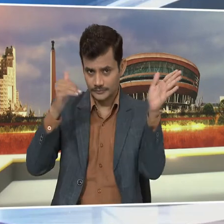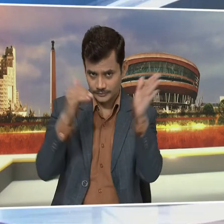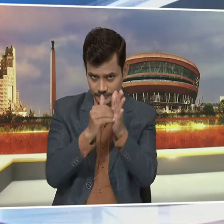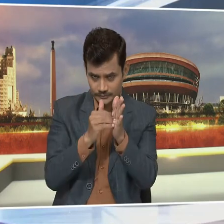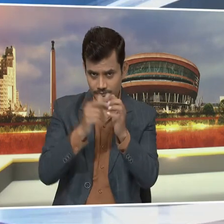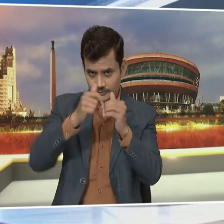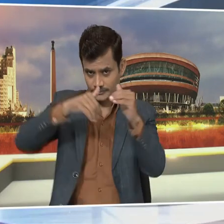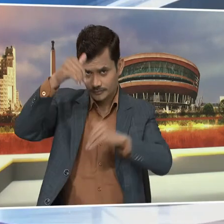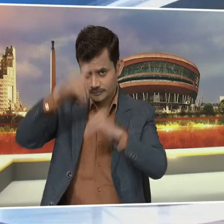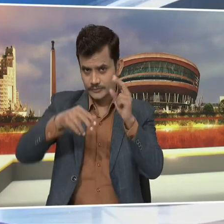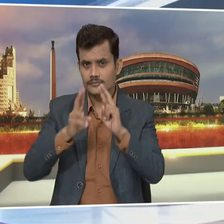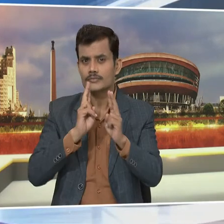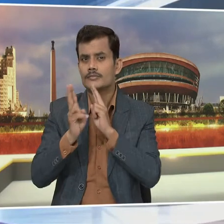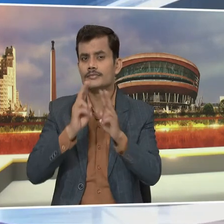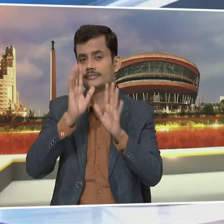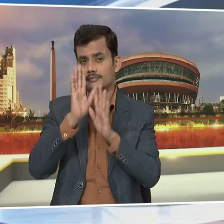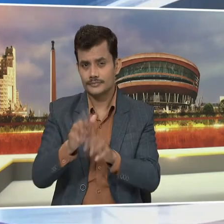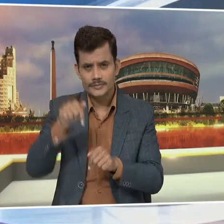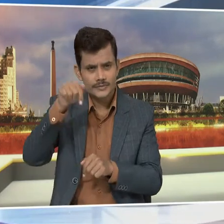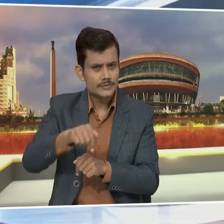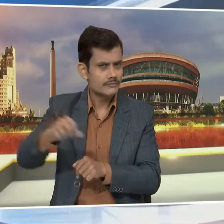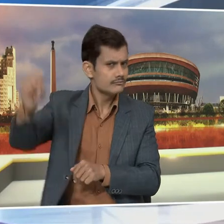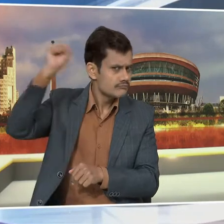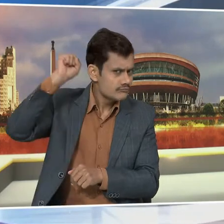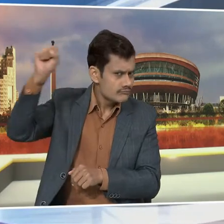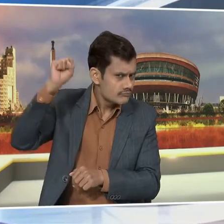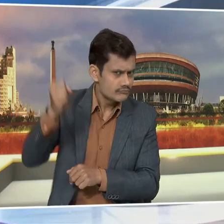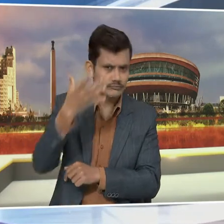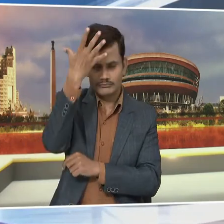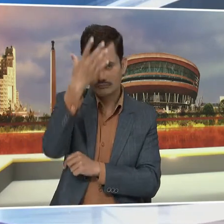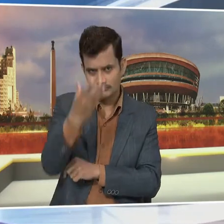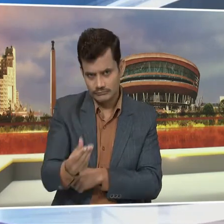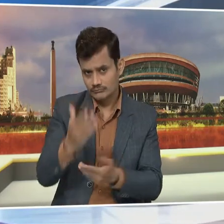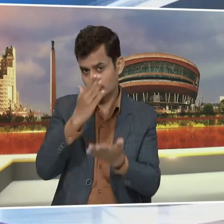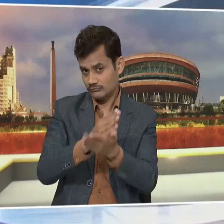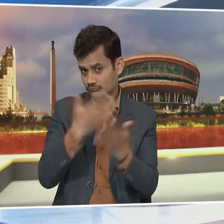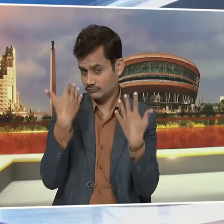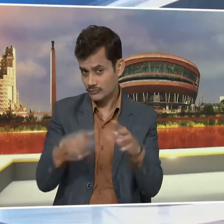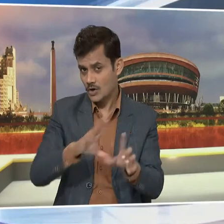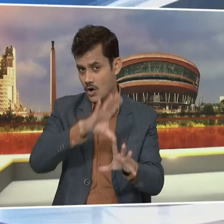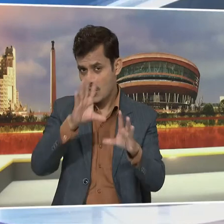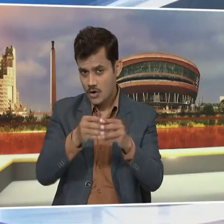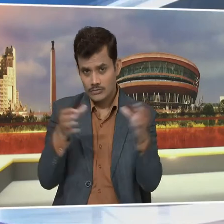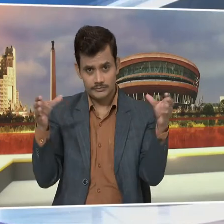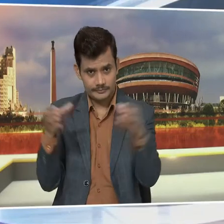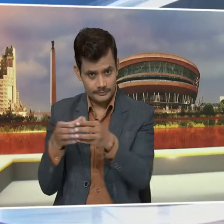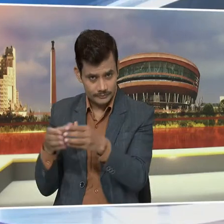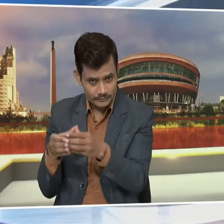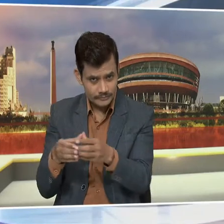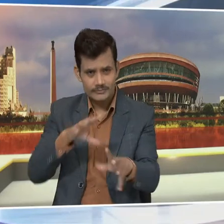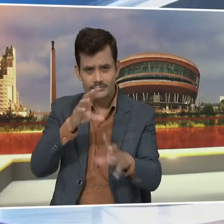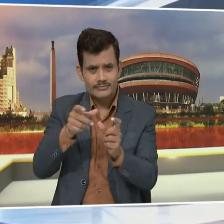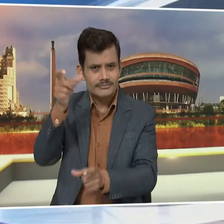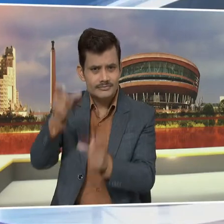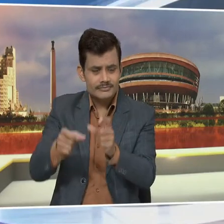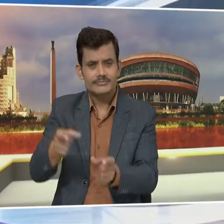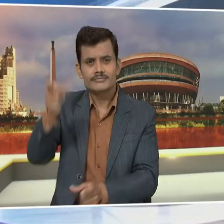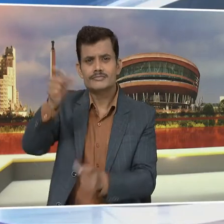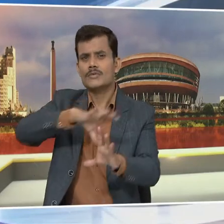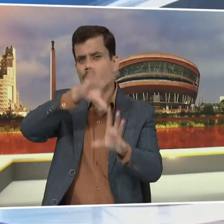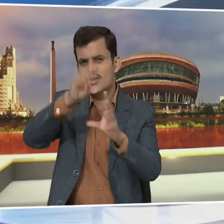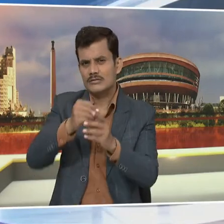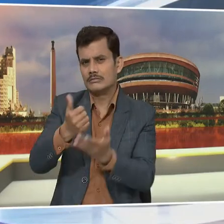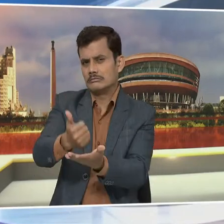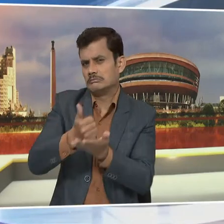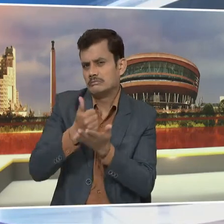विधानसभा चुनाव की, तो यहां प्रचार शाम थम गया है सभी राजनेतिक दलों और निर्दलिय उमीद्वारों ने मतदाताओं को